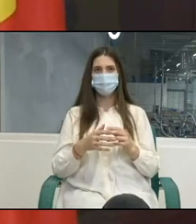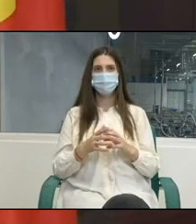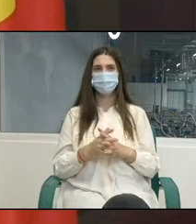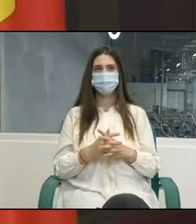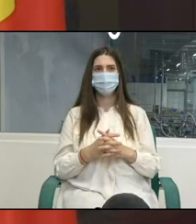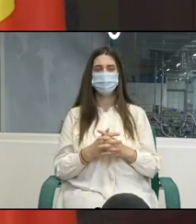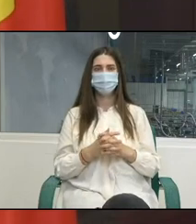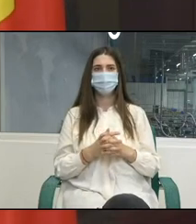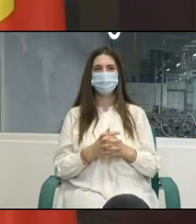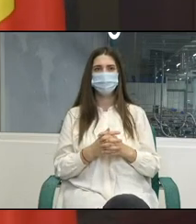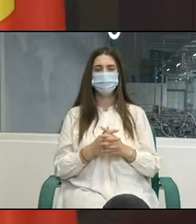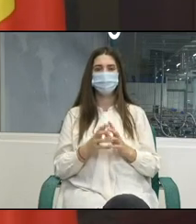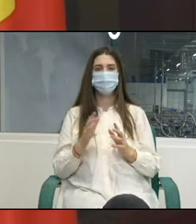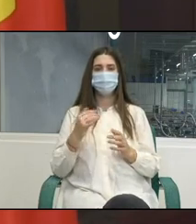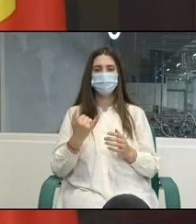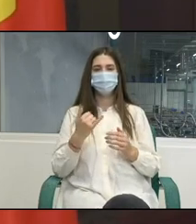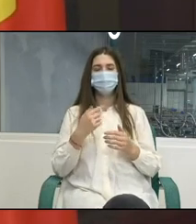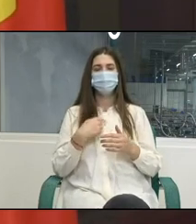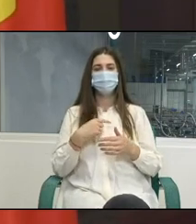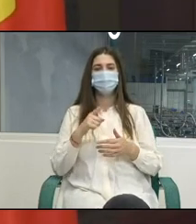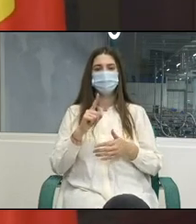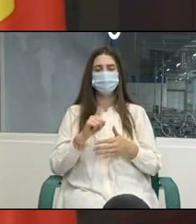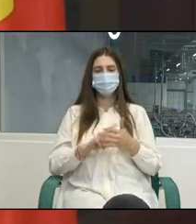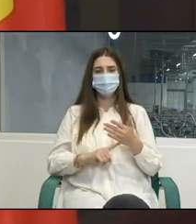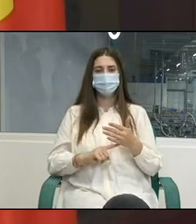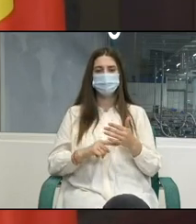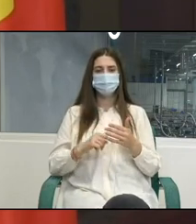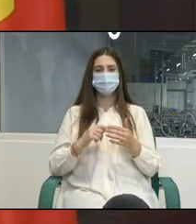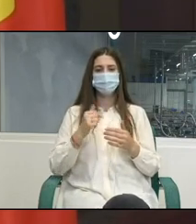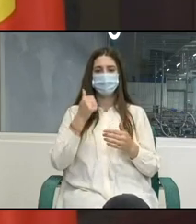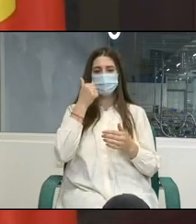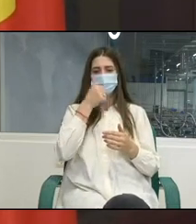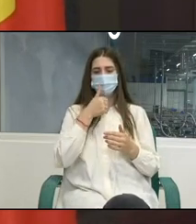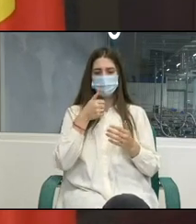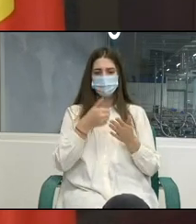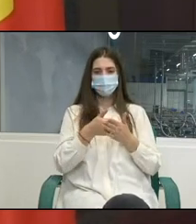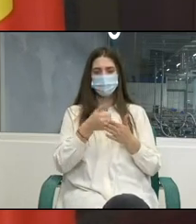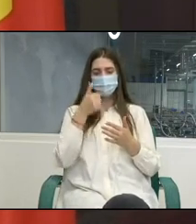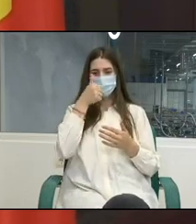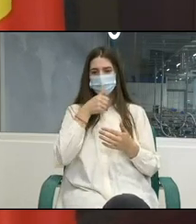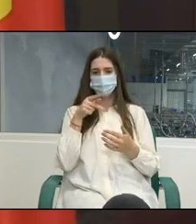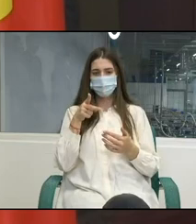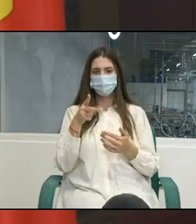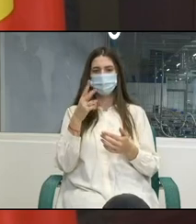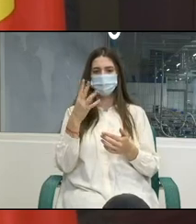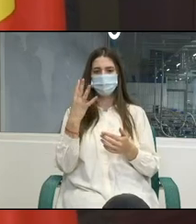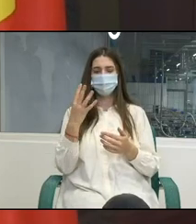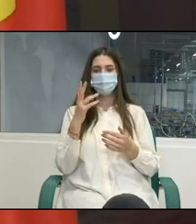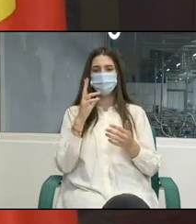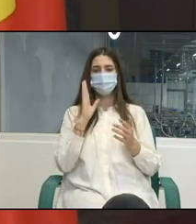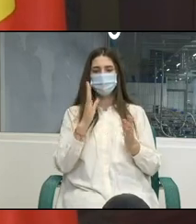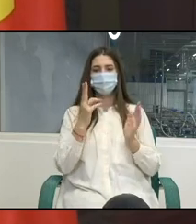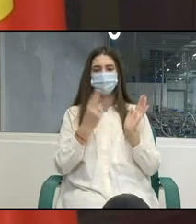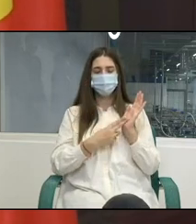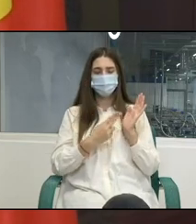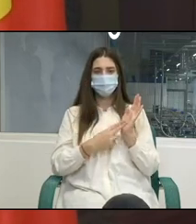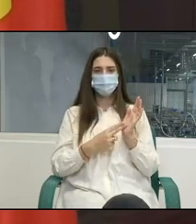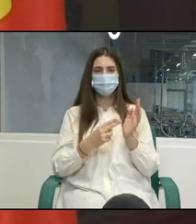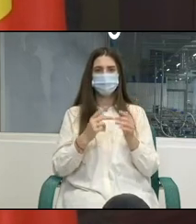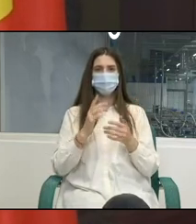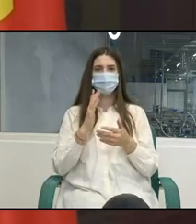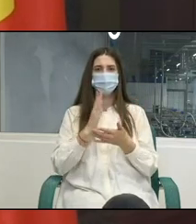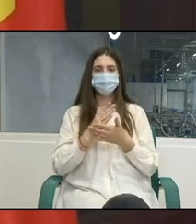la momentul evaluării acestui program în anul 2024 vom constata faptul că ne-am